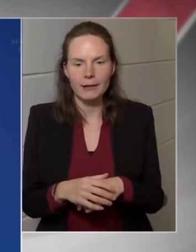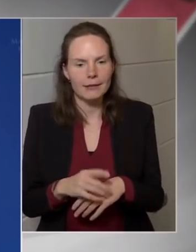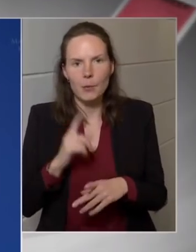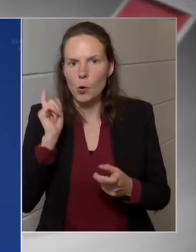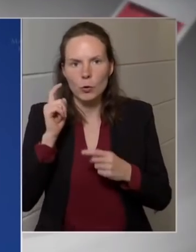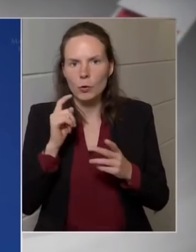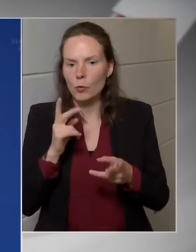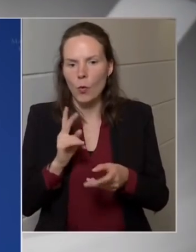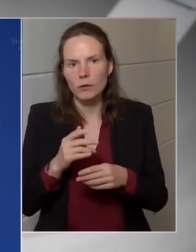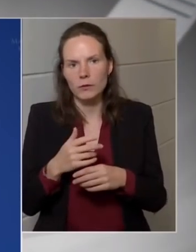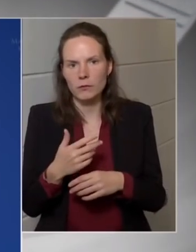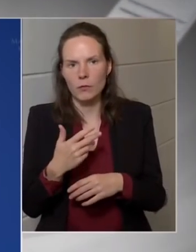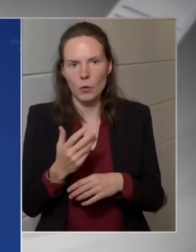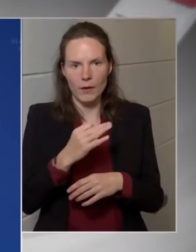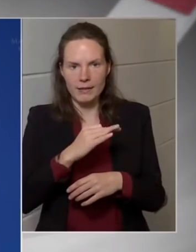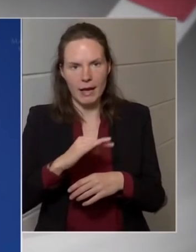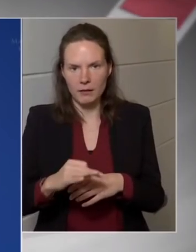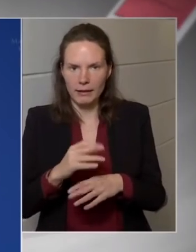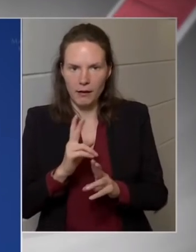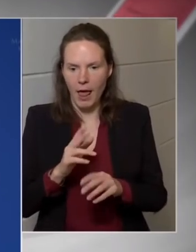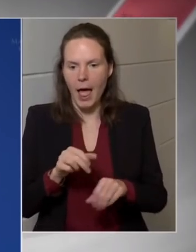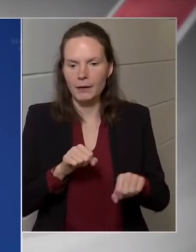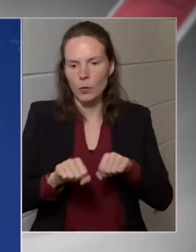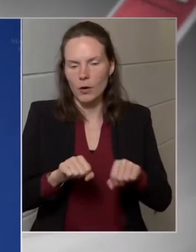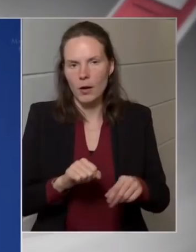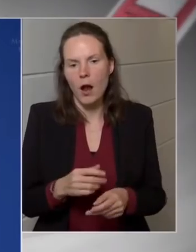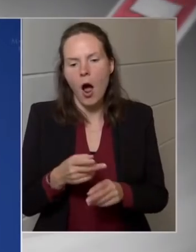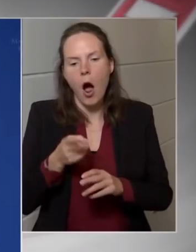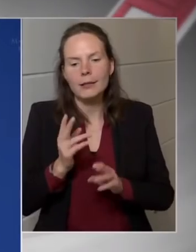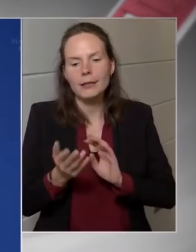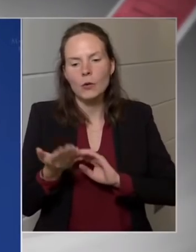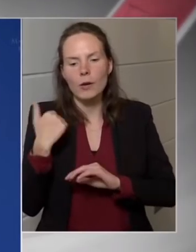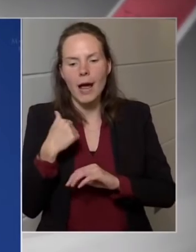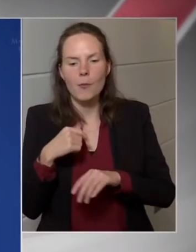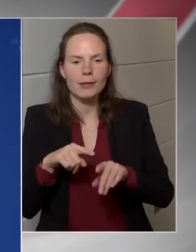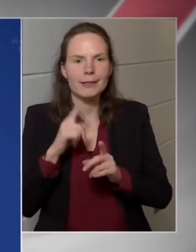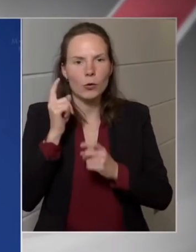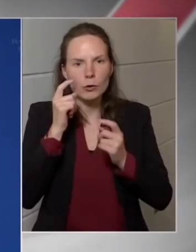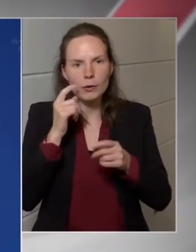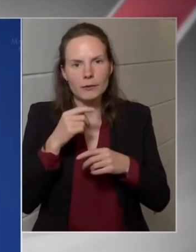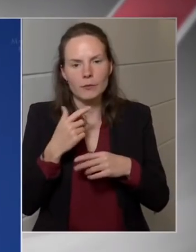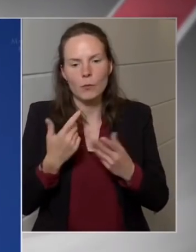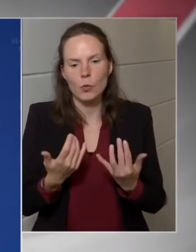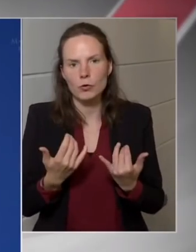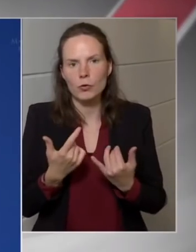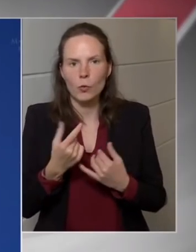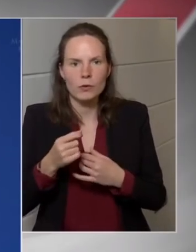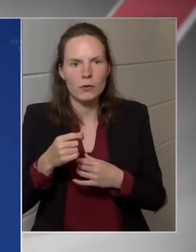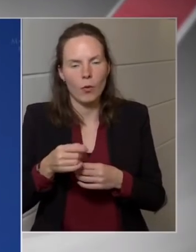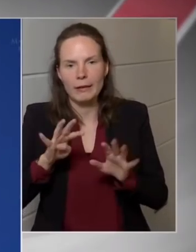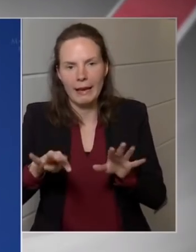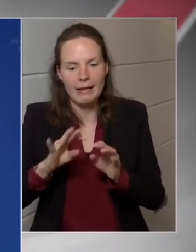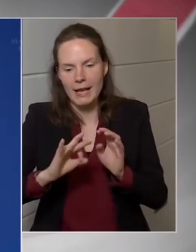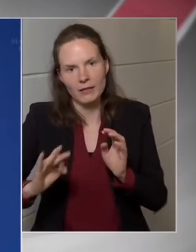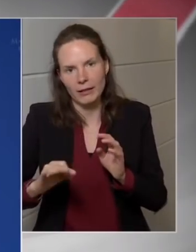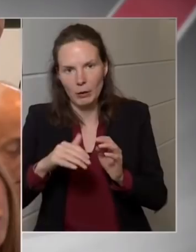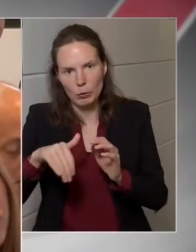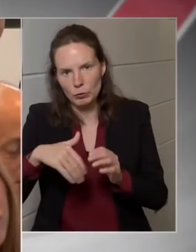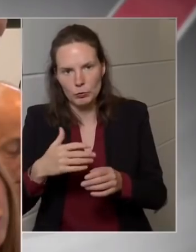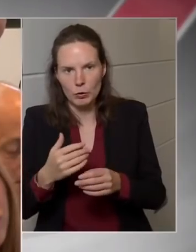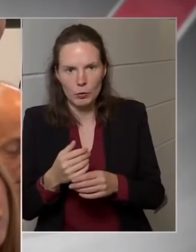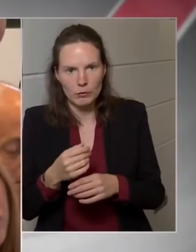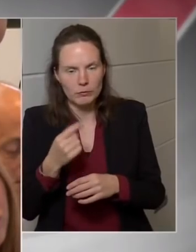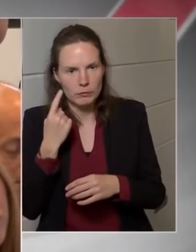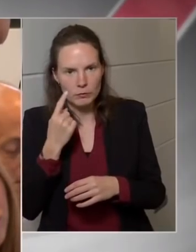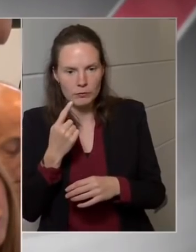gondolták, azok most a 28-29-30-31%-kal való alkotmányozás lehetőségen kell, hogy gondolkozzanak. De hogy akkor ez